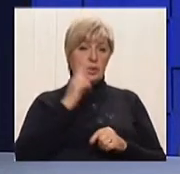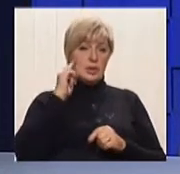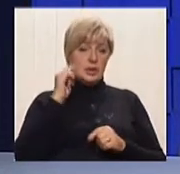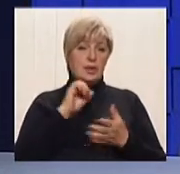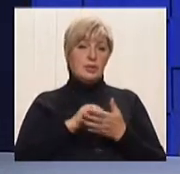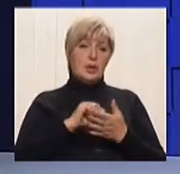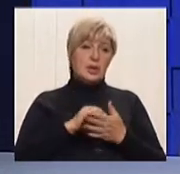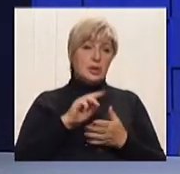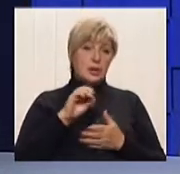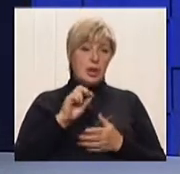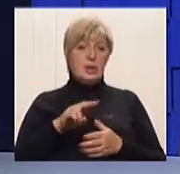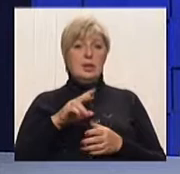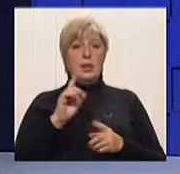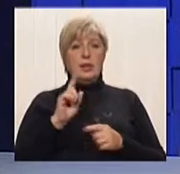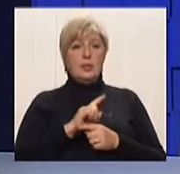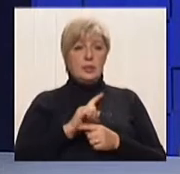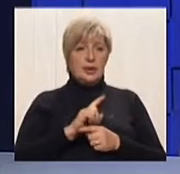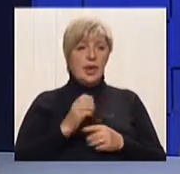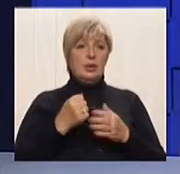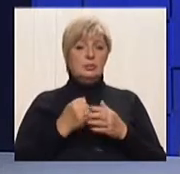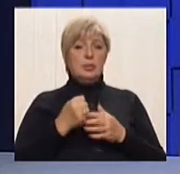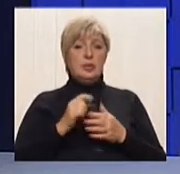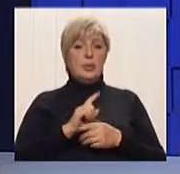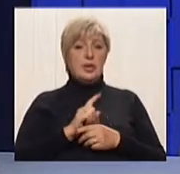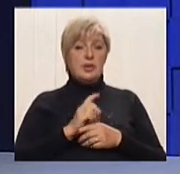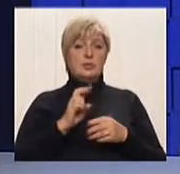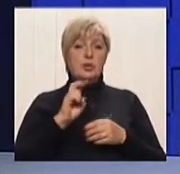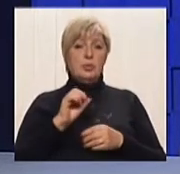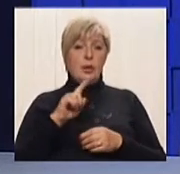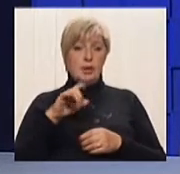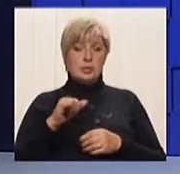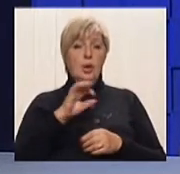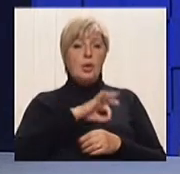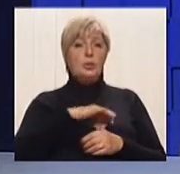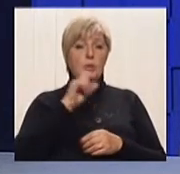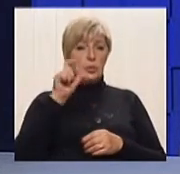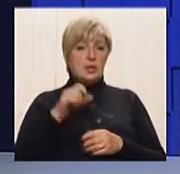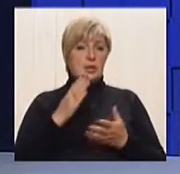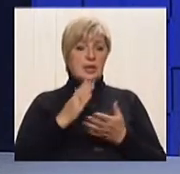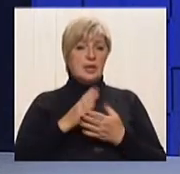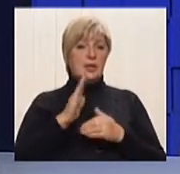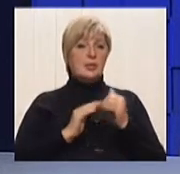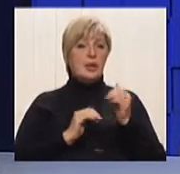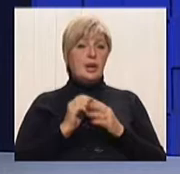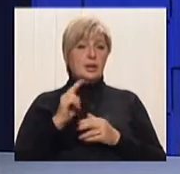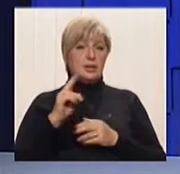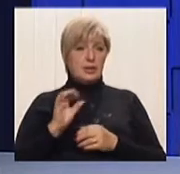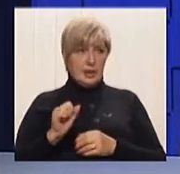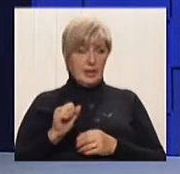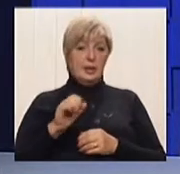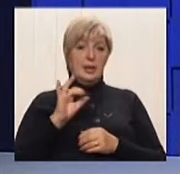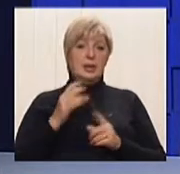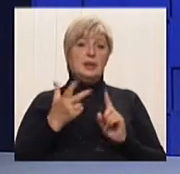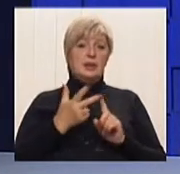знає нормативну, скажімо так, базу. Вторе, у юриста є практика применення. І третє,